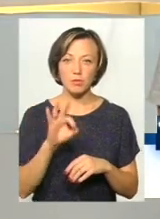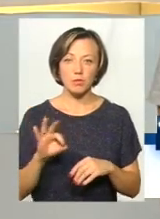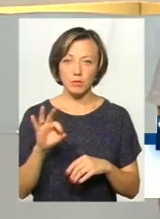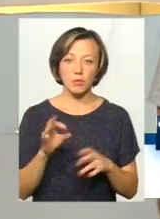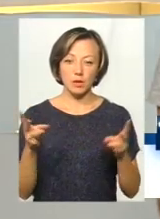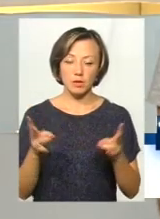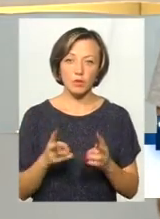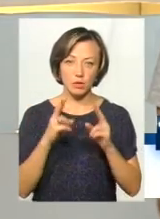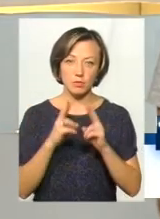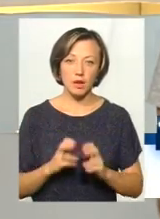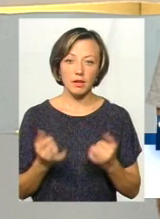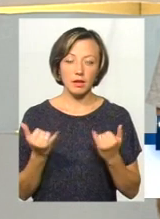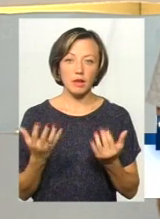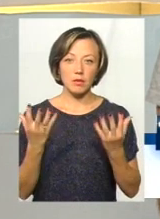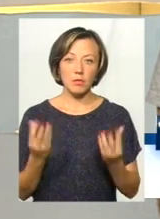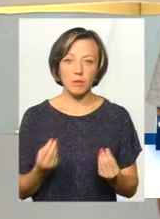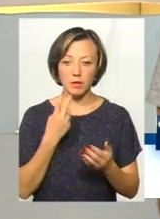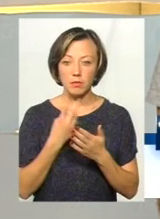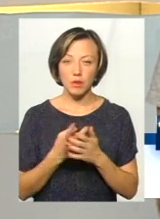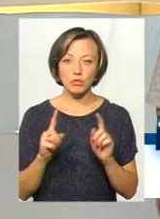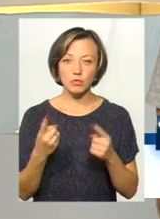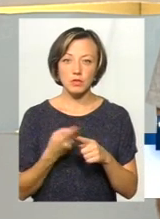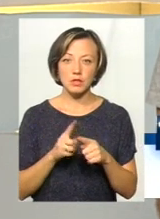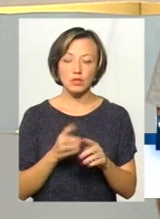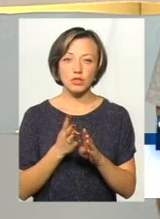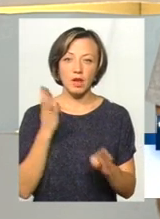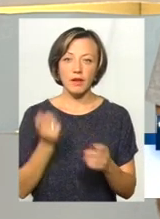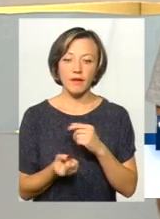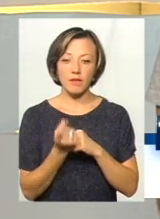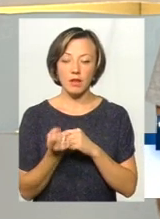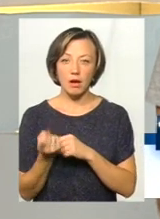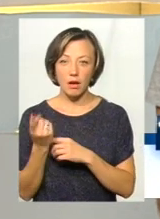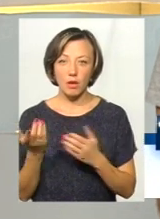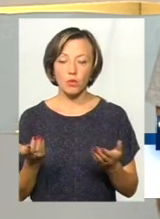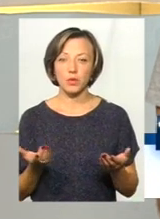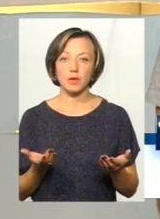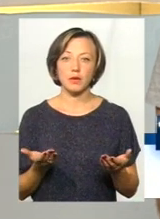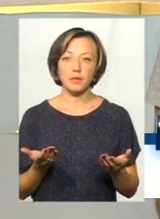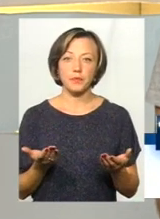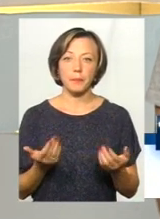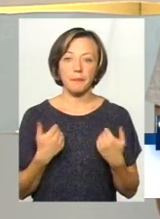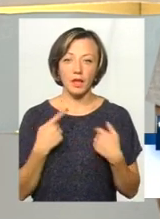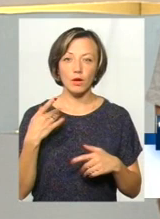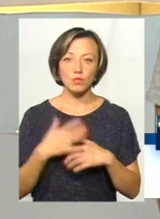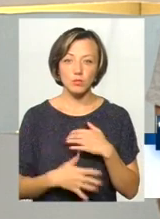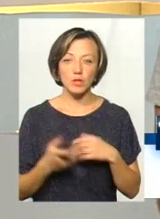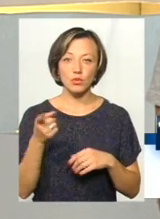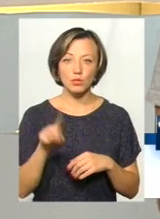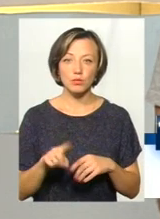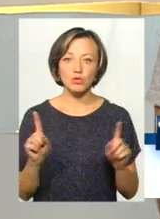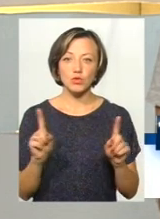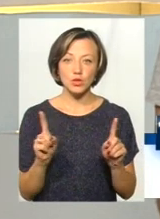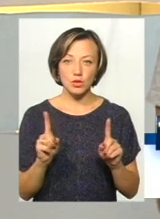них потрібно розбиратися. На даний момент я бачив, чому ці черги виникають, і я розумію, що це тому, що